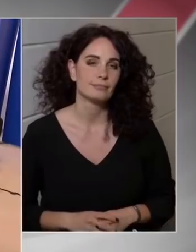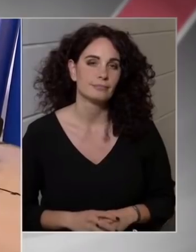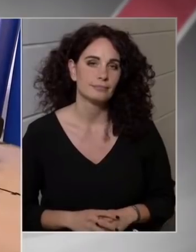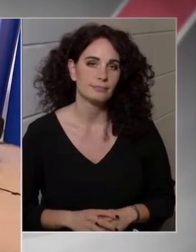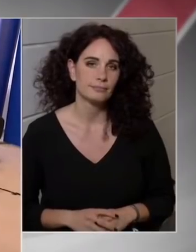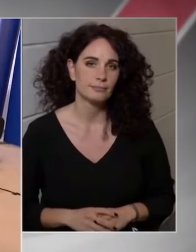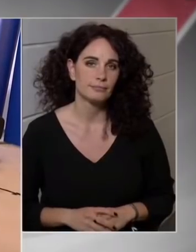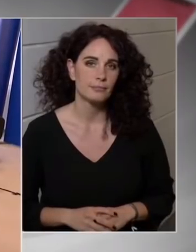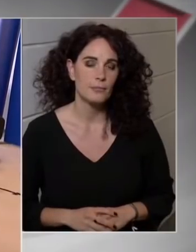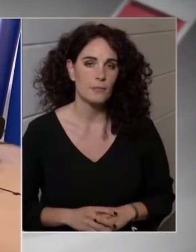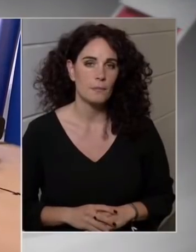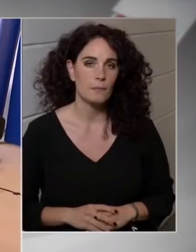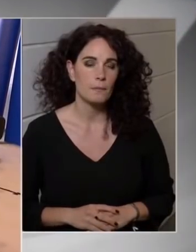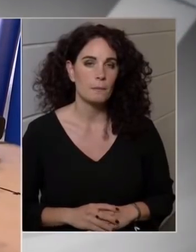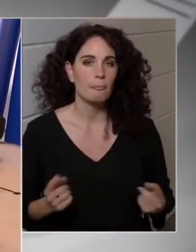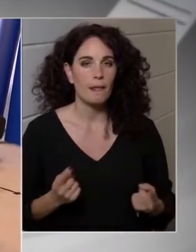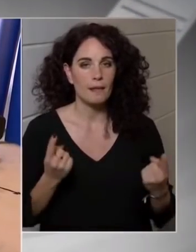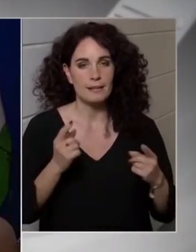Hír TV.